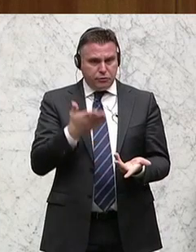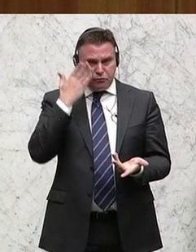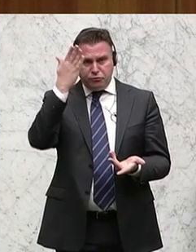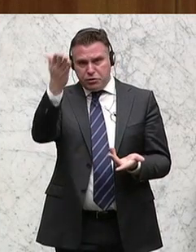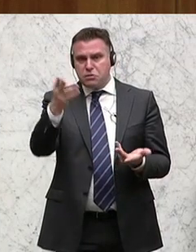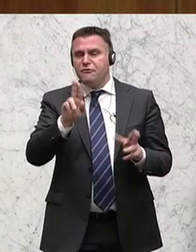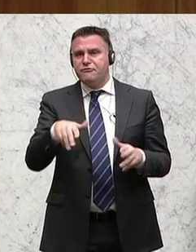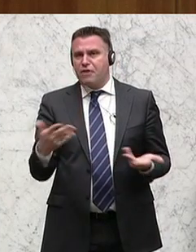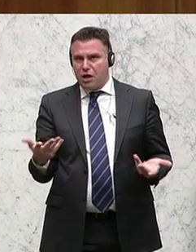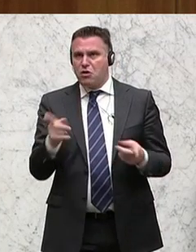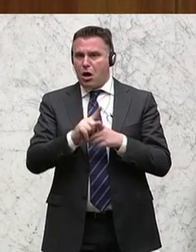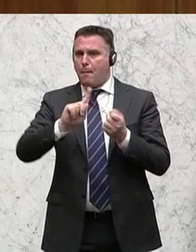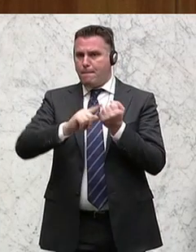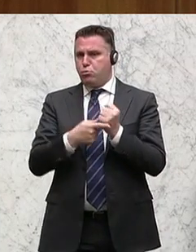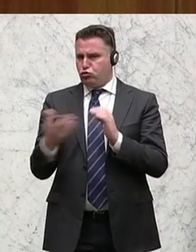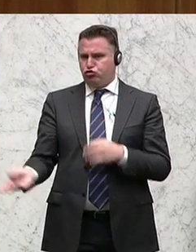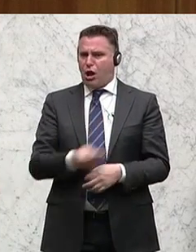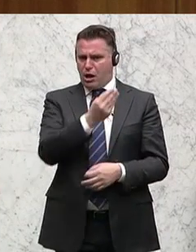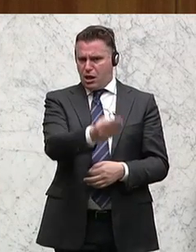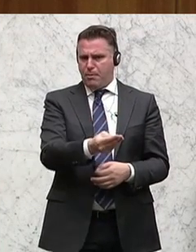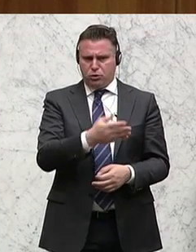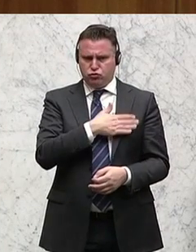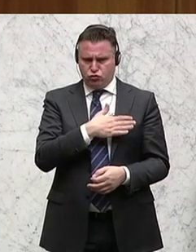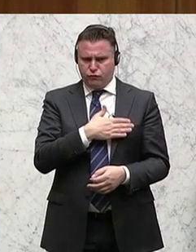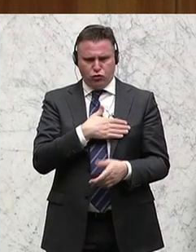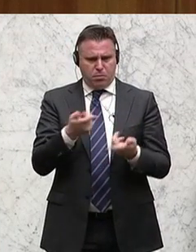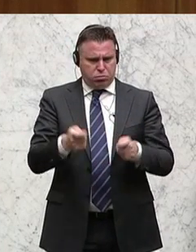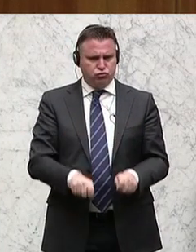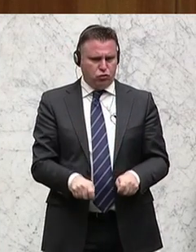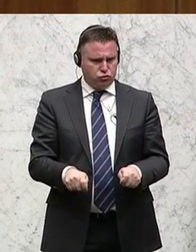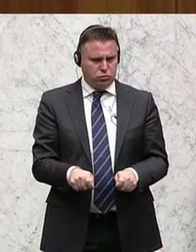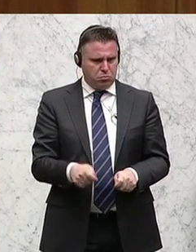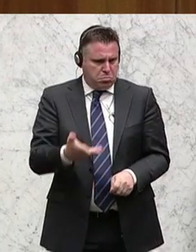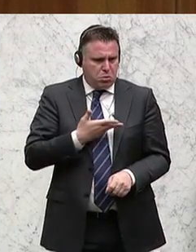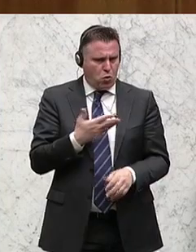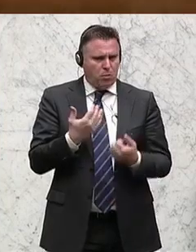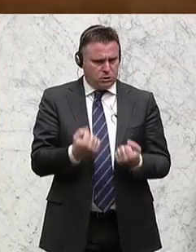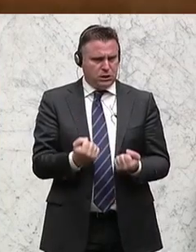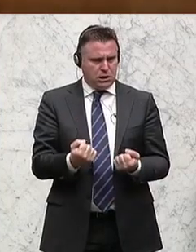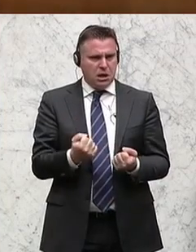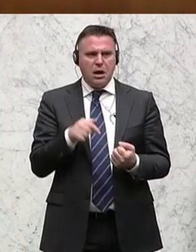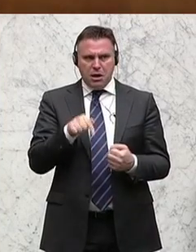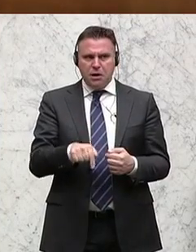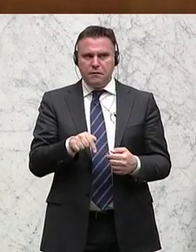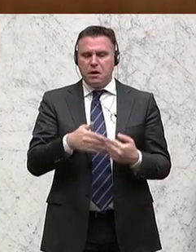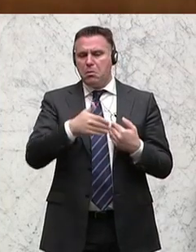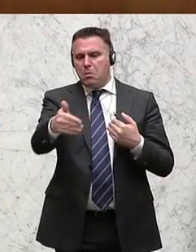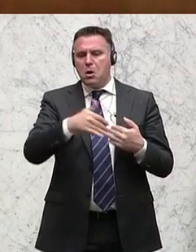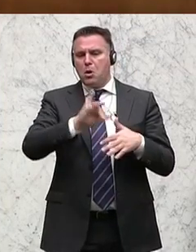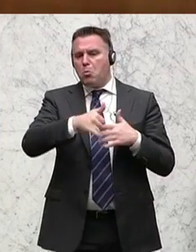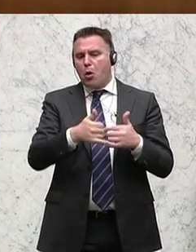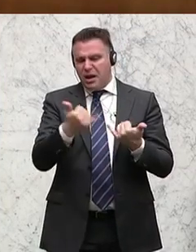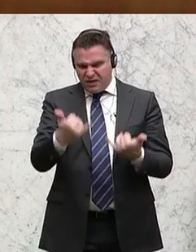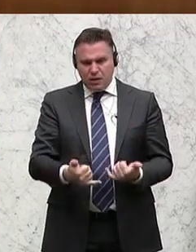einmal, ich weiß nicht wann, auch die Budgetmittel dafür beschließen und uns zur Verfügung stellen. Aber das ist ein langfristiges Projekt.